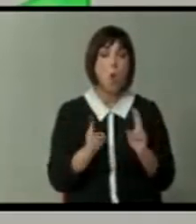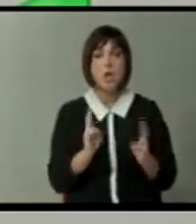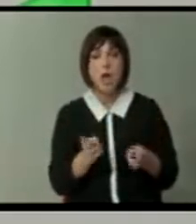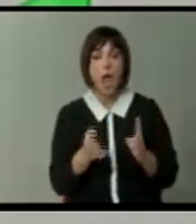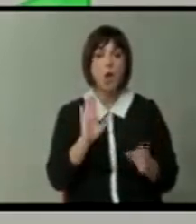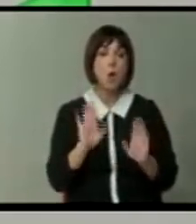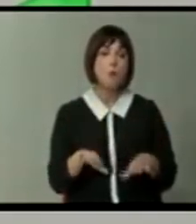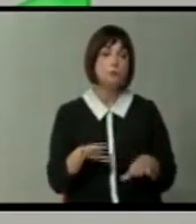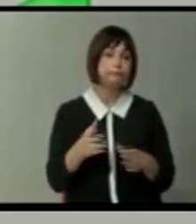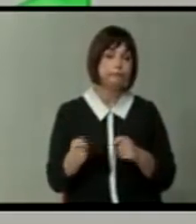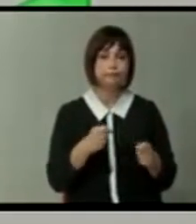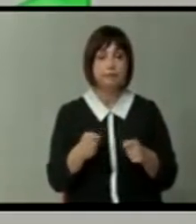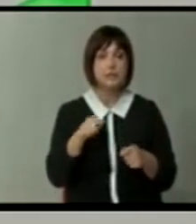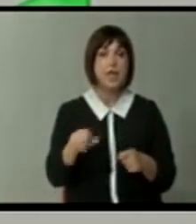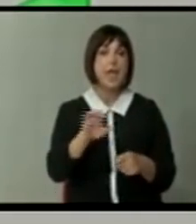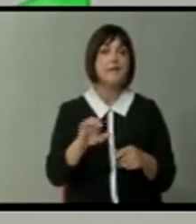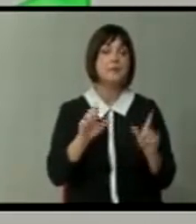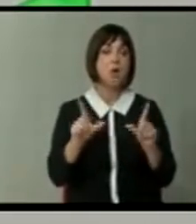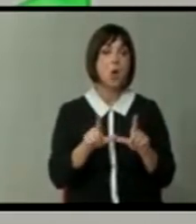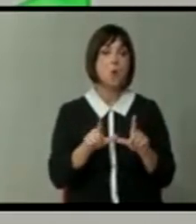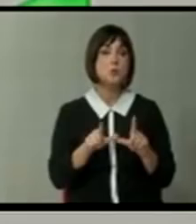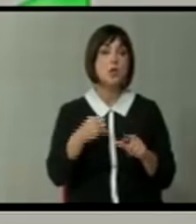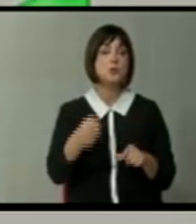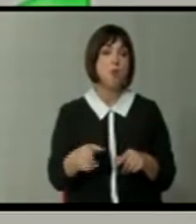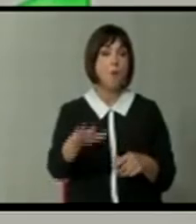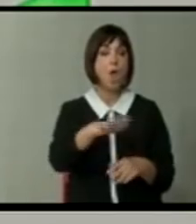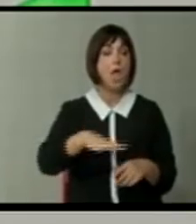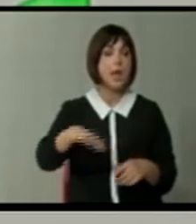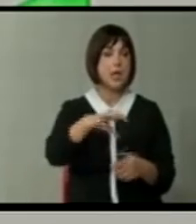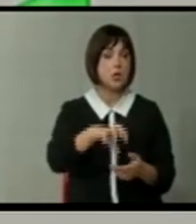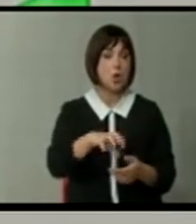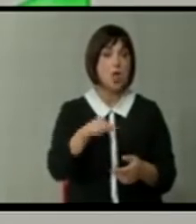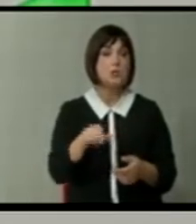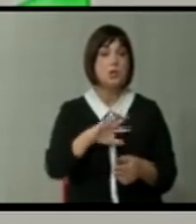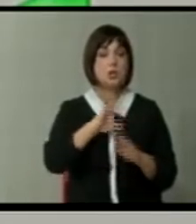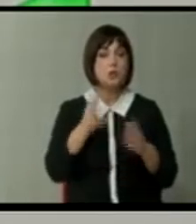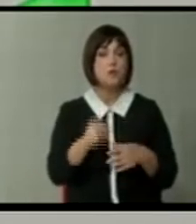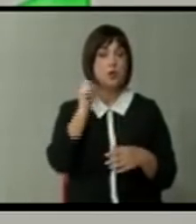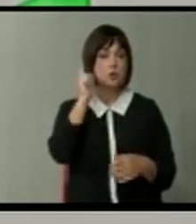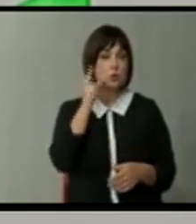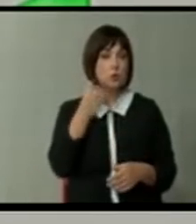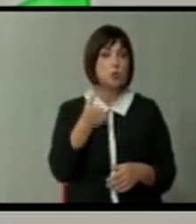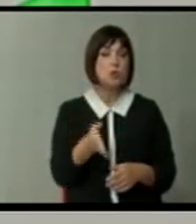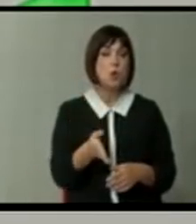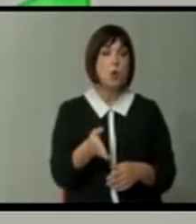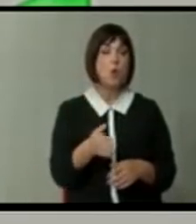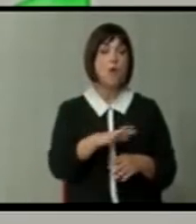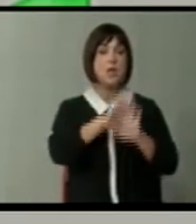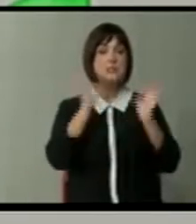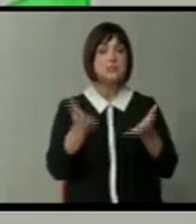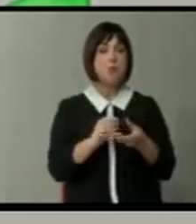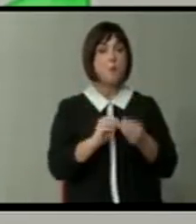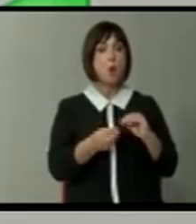може да се најде Европската Унија за овој регион. Нас против се случи, за че тоа со сите